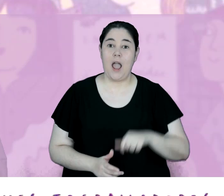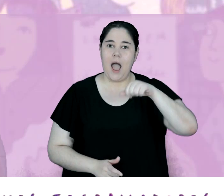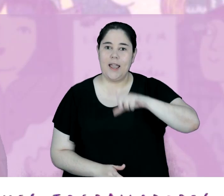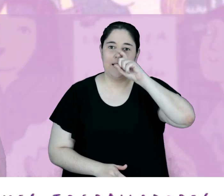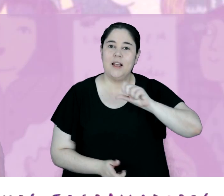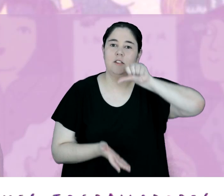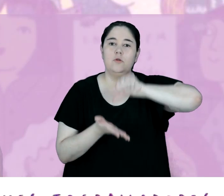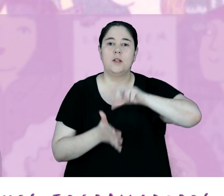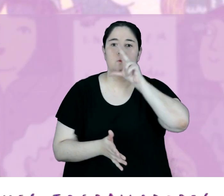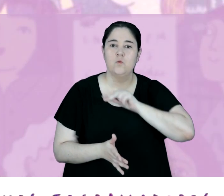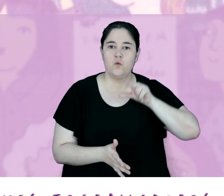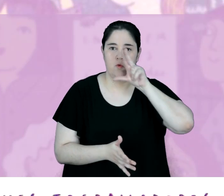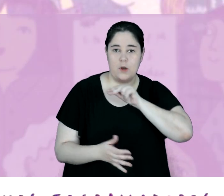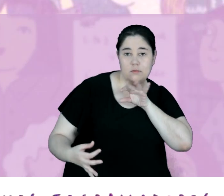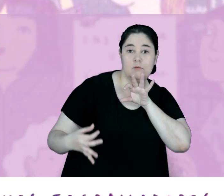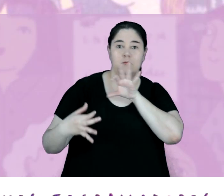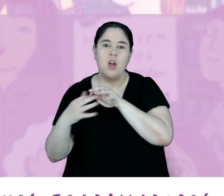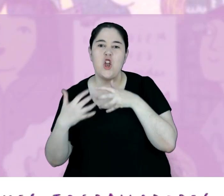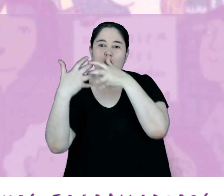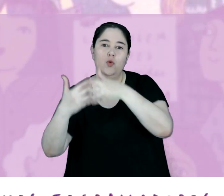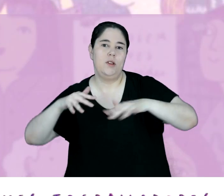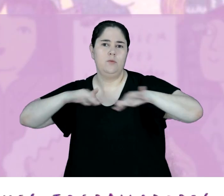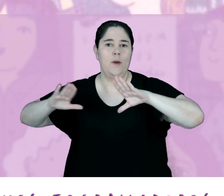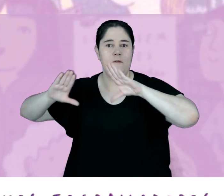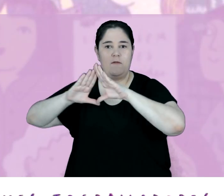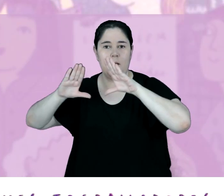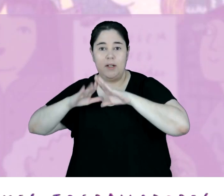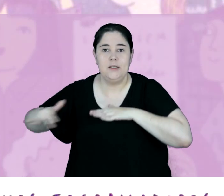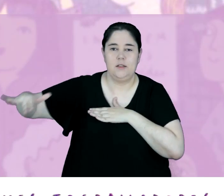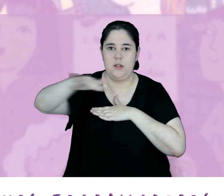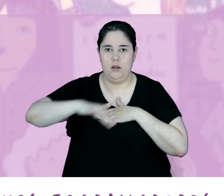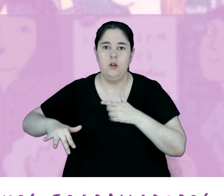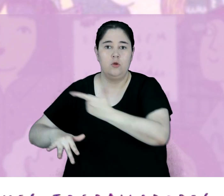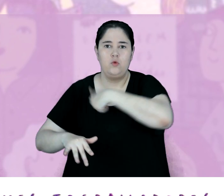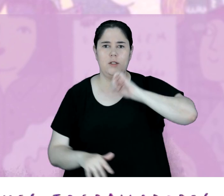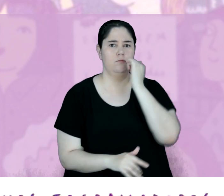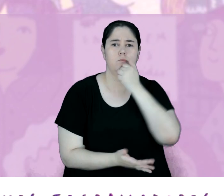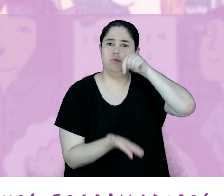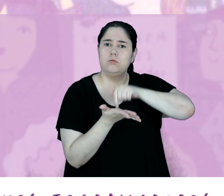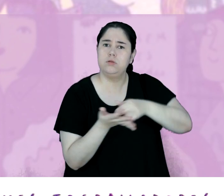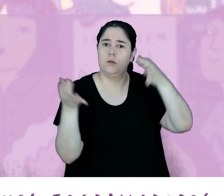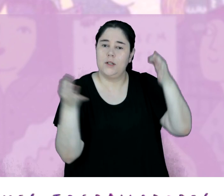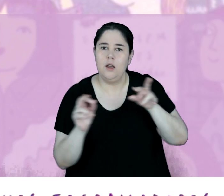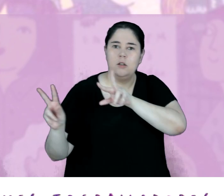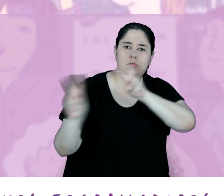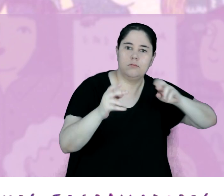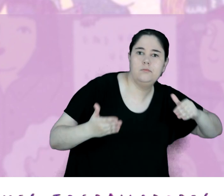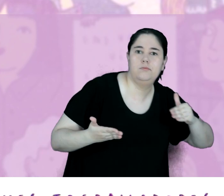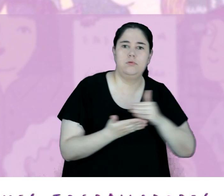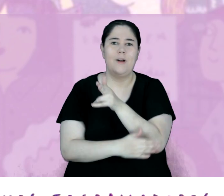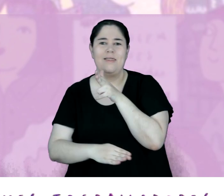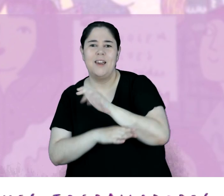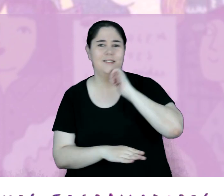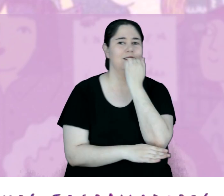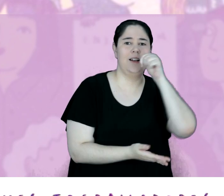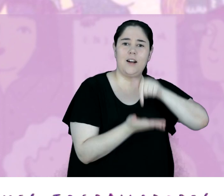Aquest any, i en consonància amb les lluites del moviment feminista del nostre territori, volem reivindicar a Montcada una mirada interseccional amb